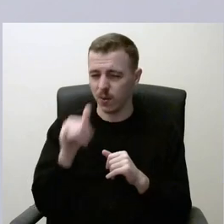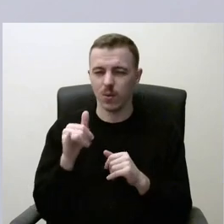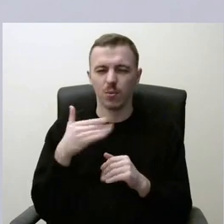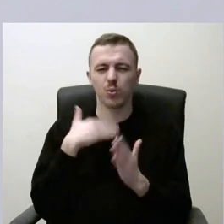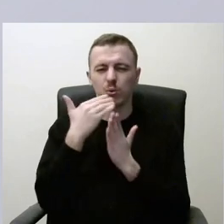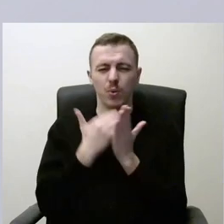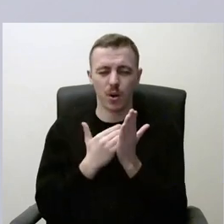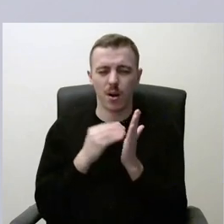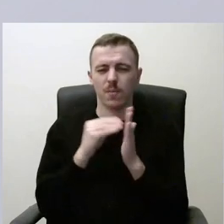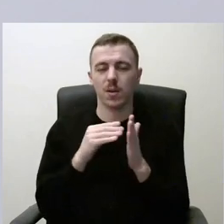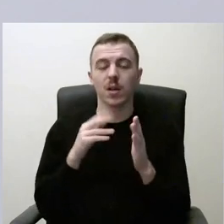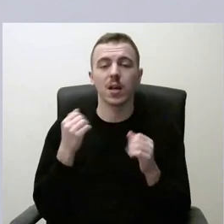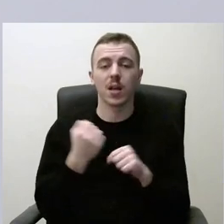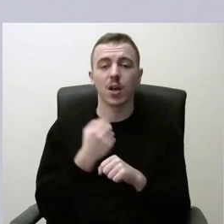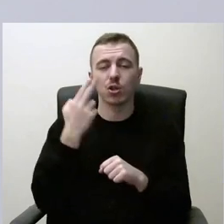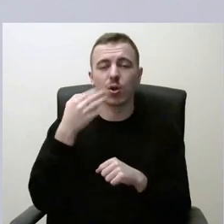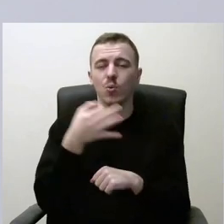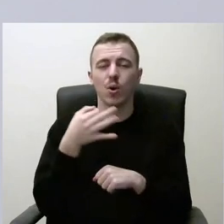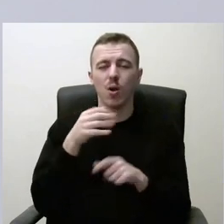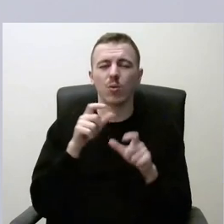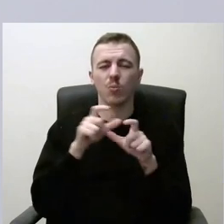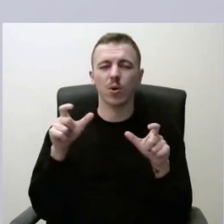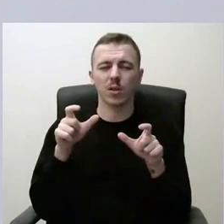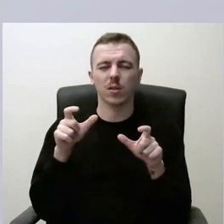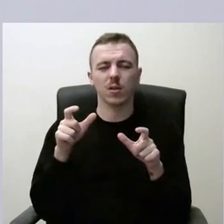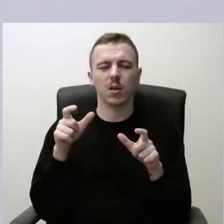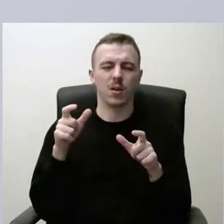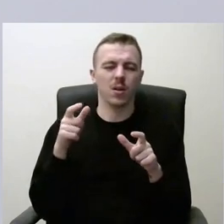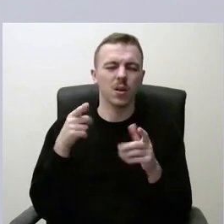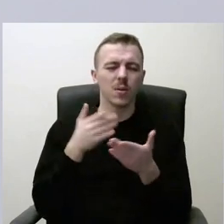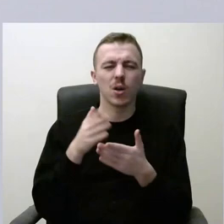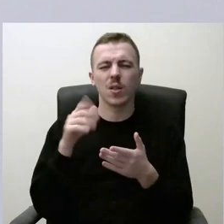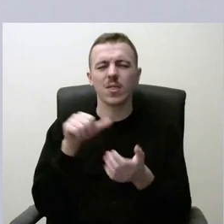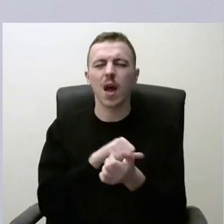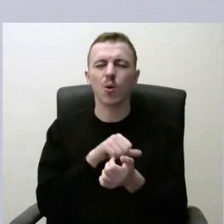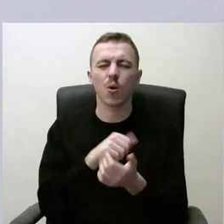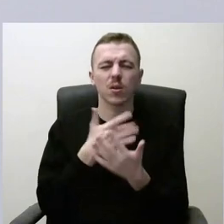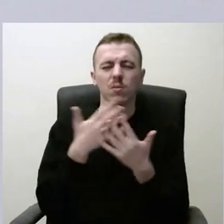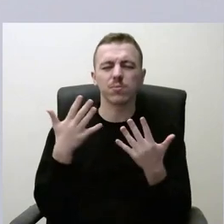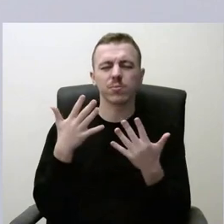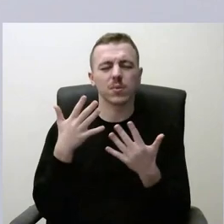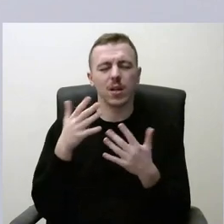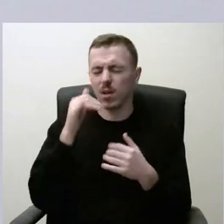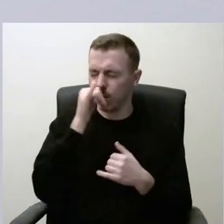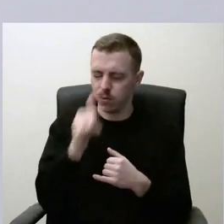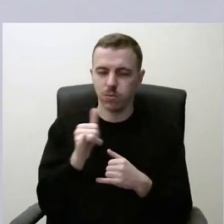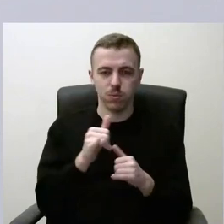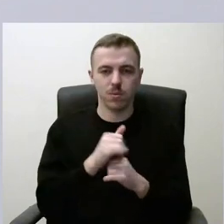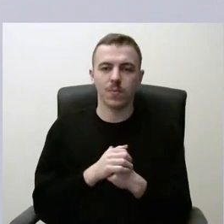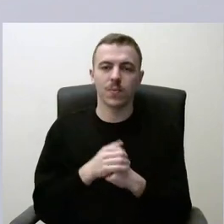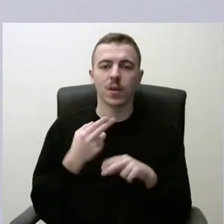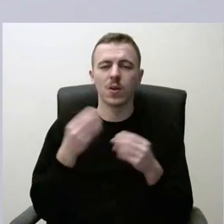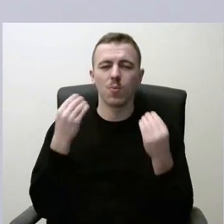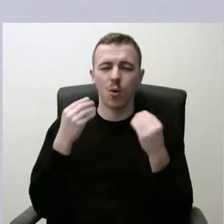dalis, apskritai pašalinti Kauno rajono mokyklų prieigų, bet kokį narkotikų pasiekėmumą, nes tai trukdo ir mokymojusi